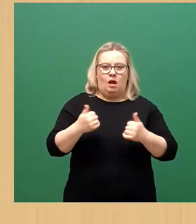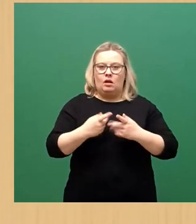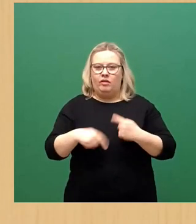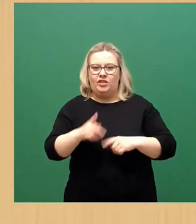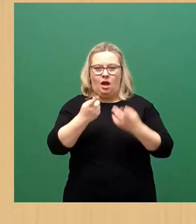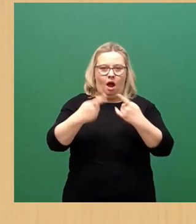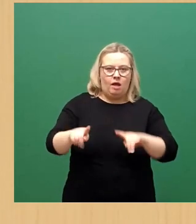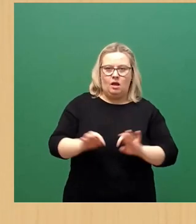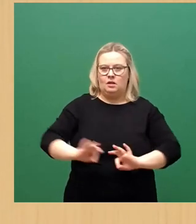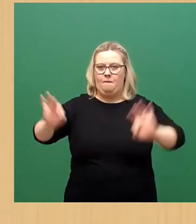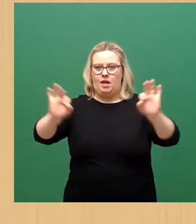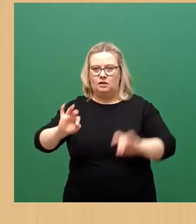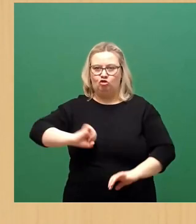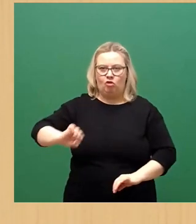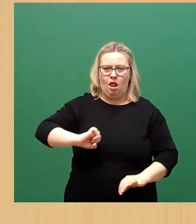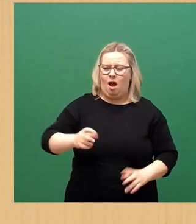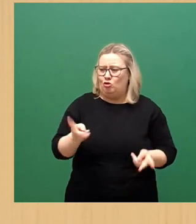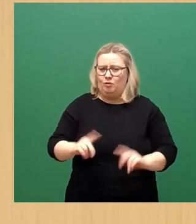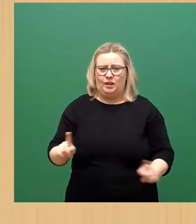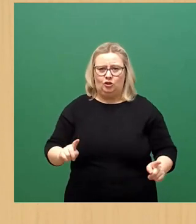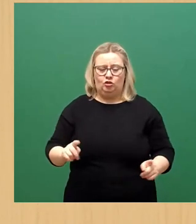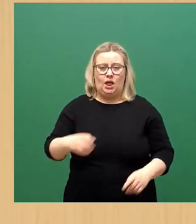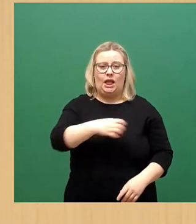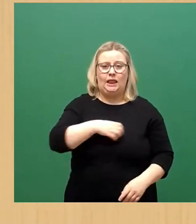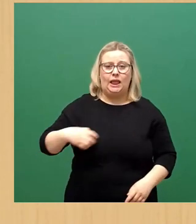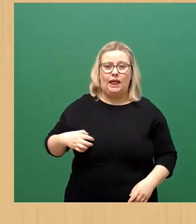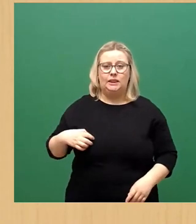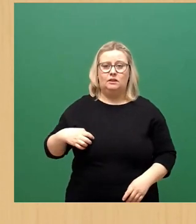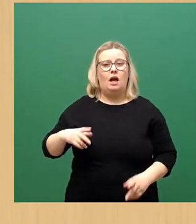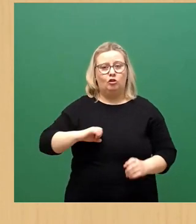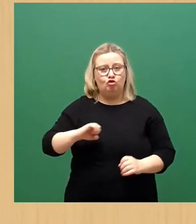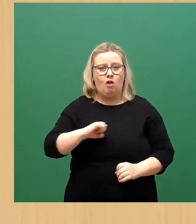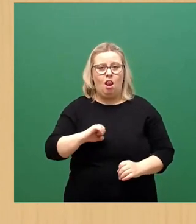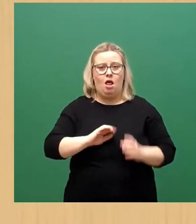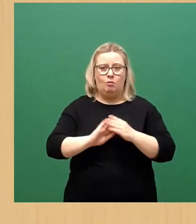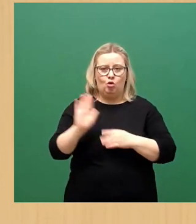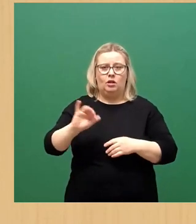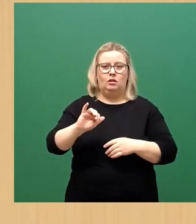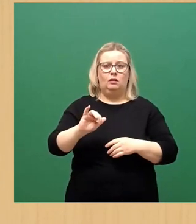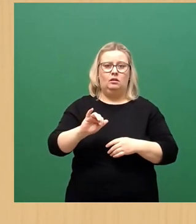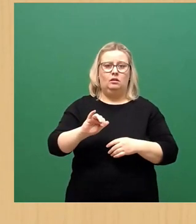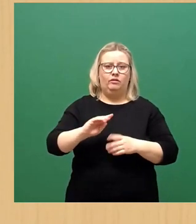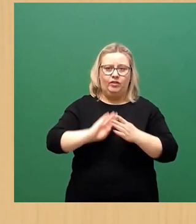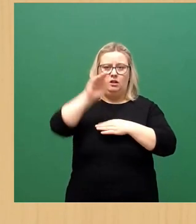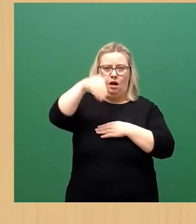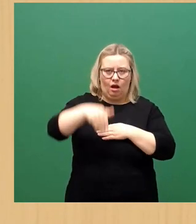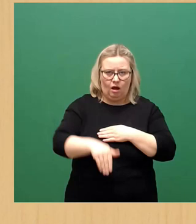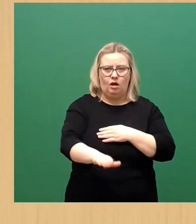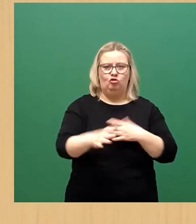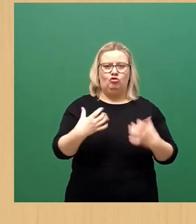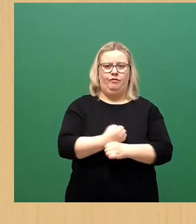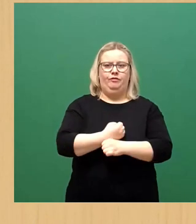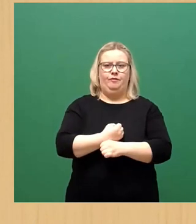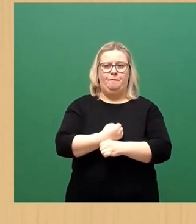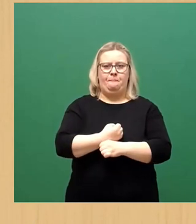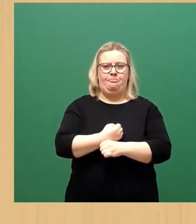besser, schneller gefahren sind. Ne, Dresden war im Wesentlichen diejenigen, die am erstes wieder in den Griff bekommen haben, die